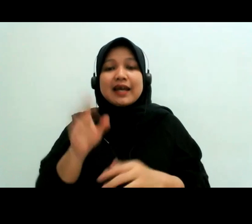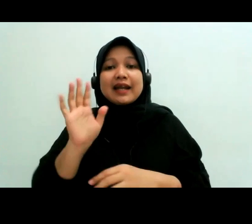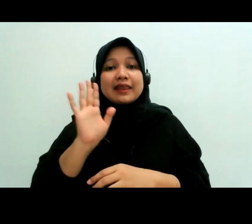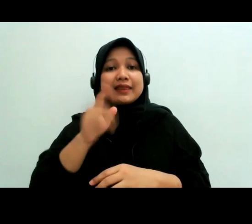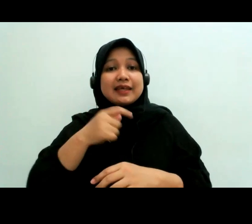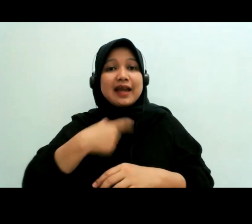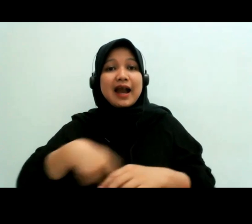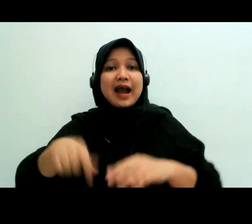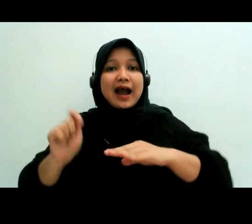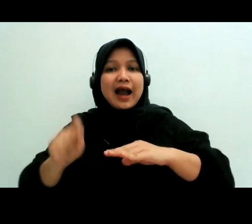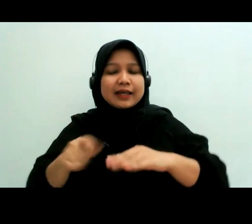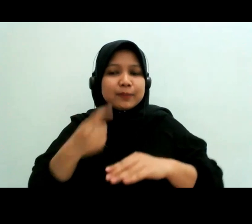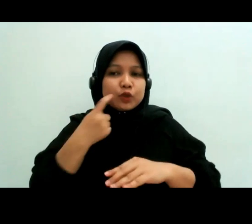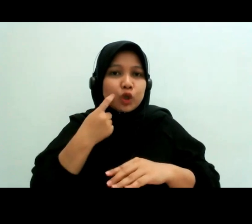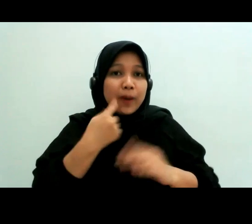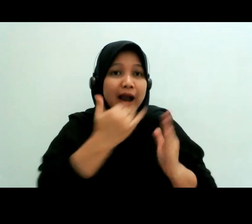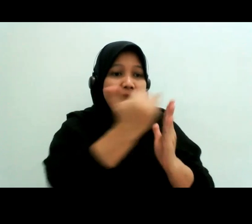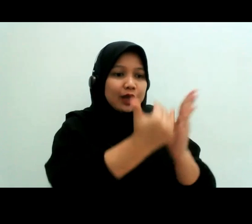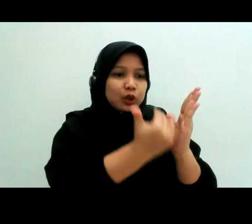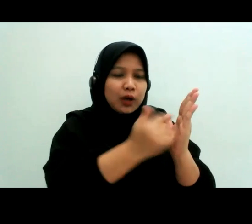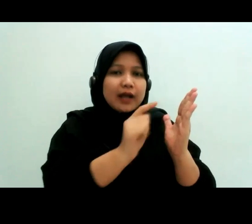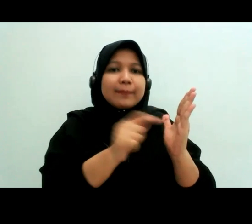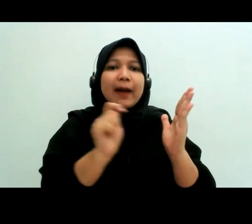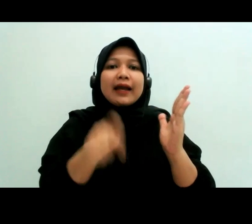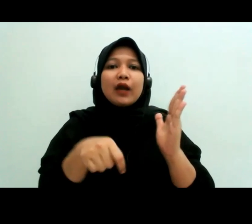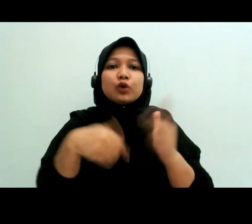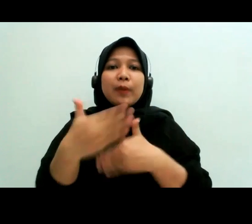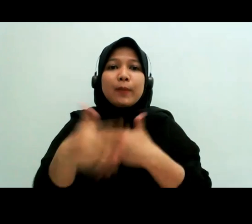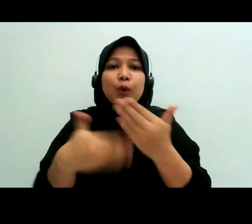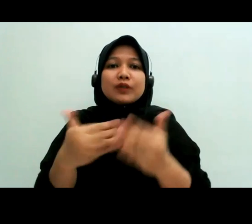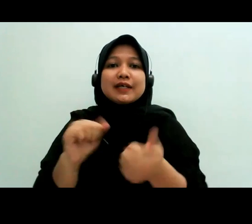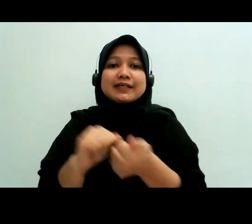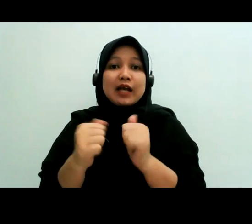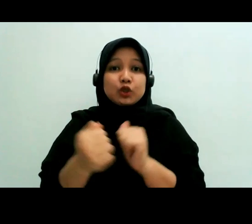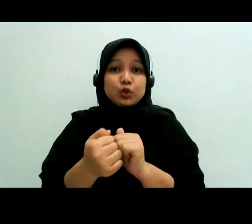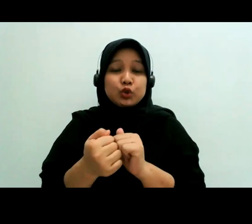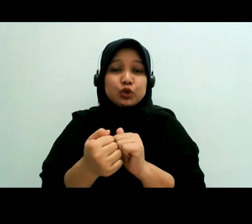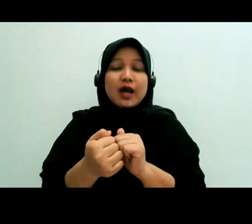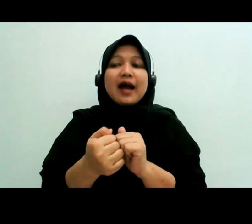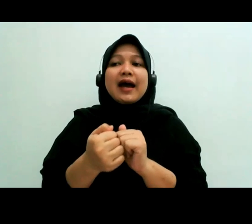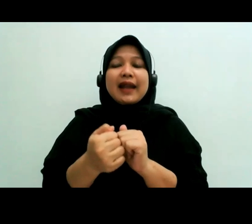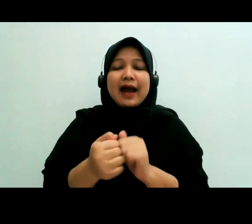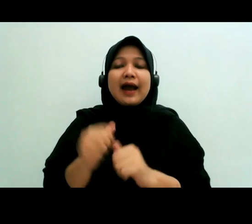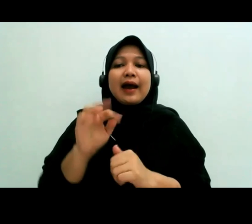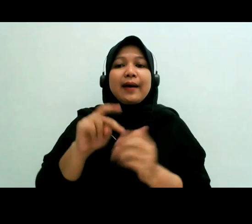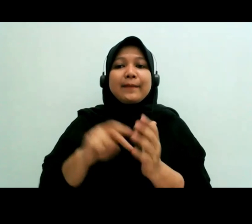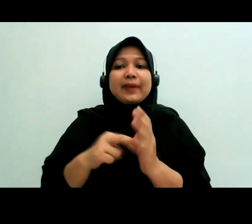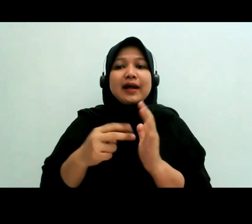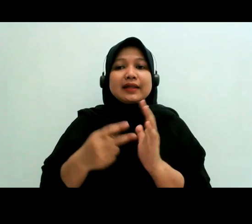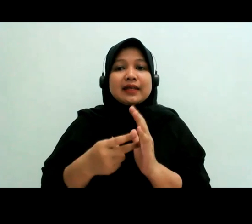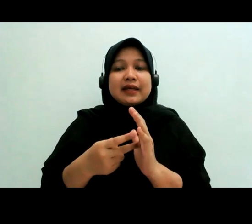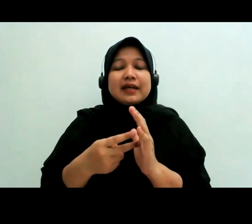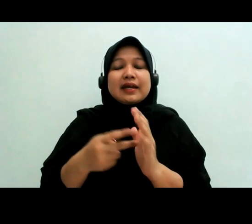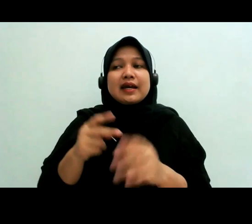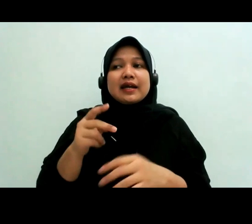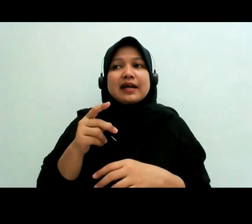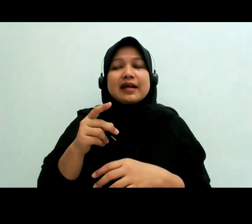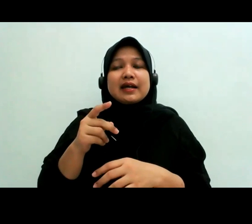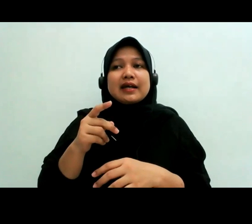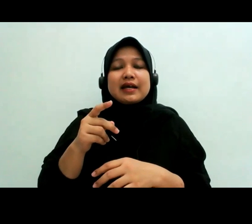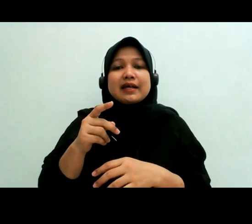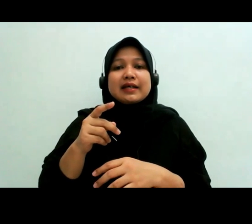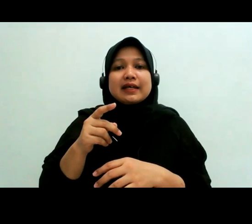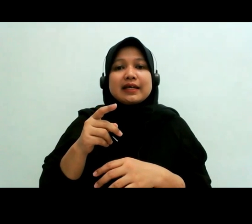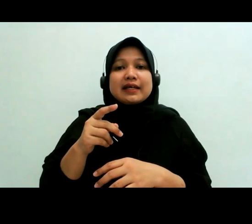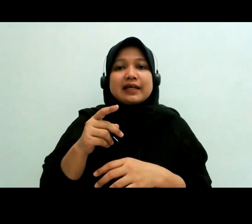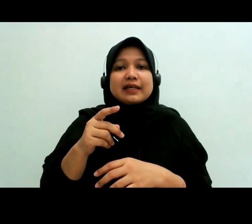perkara tersebut dan ketika dia melakukan itu dia melakukan serangkaian kegiatan salah satunya aja saya sebut singkatnya itu adalah penafsiran